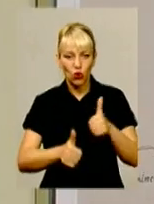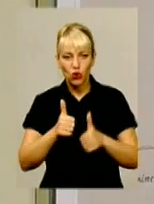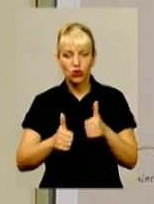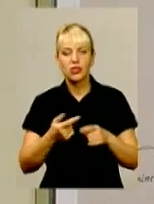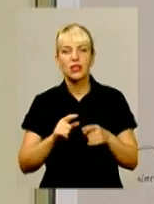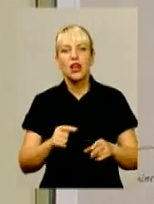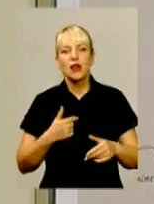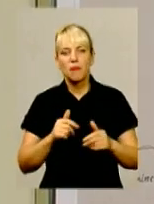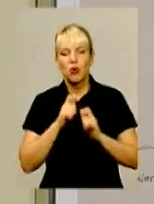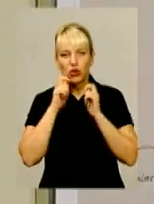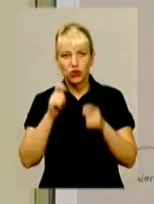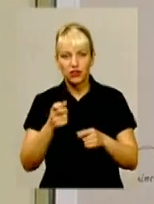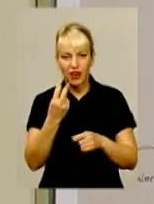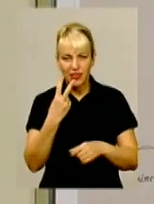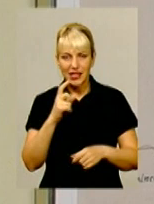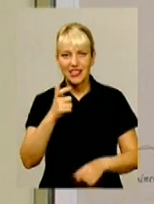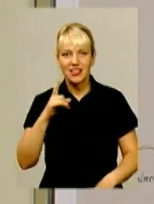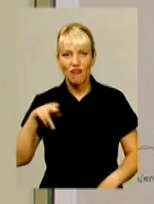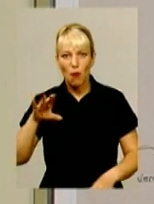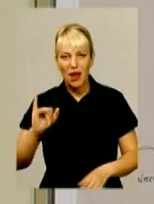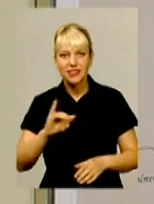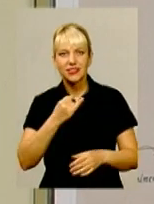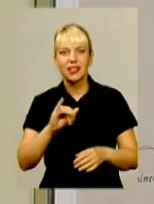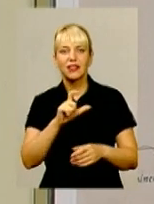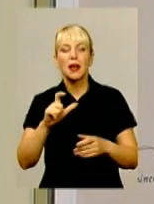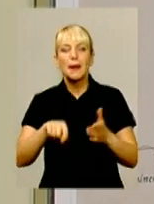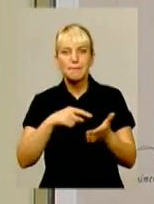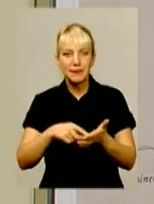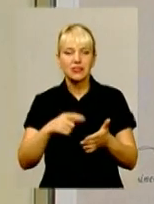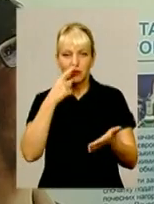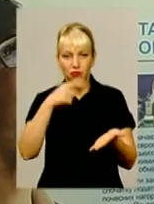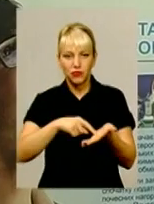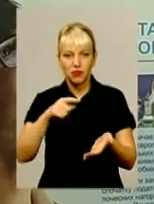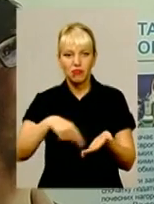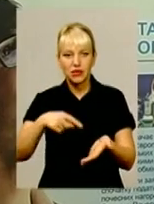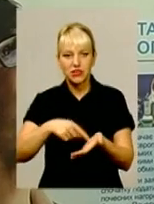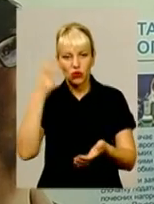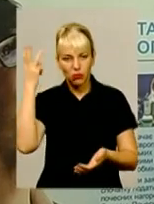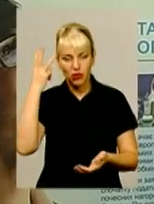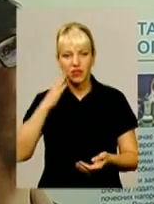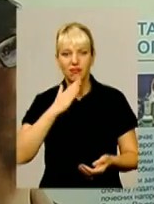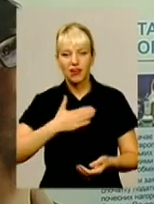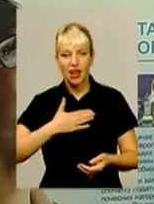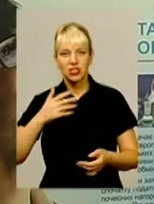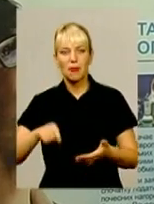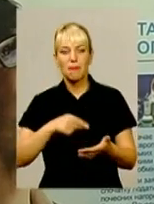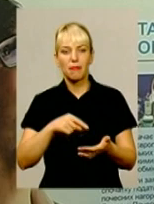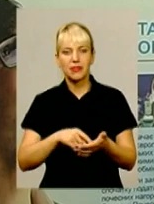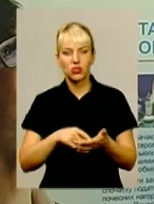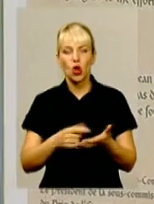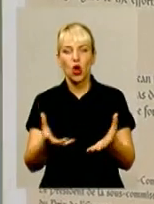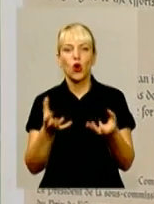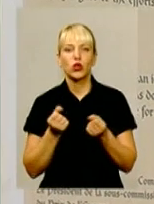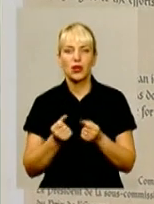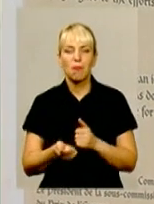у Страсбурзі нагородили 12 європейських міст, серед них і Хмельницький. Наше місто в цьому році отримало приз